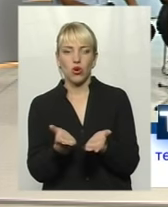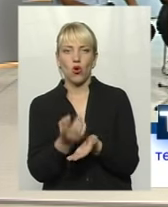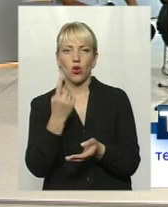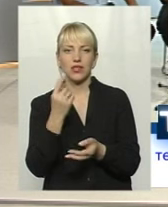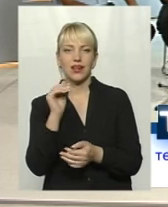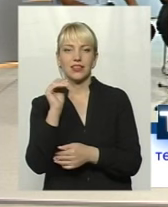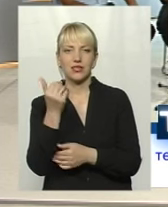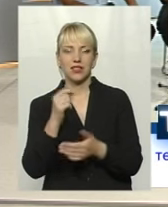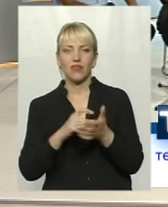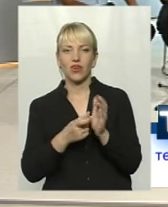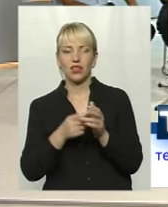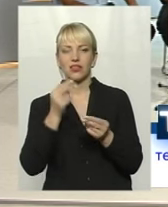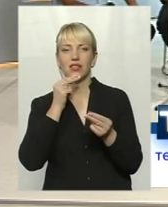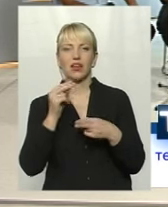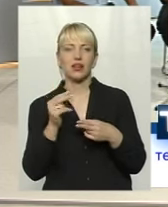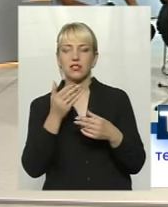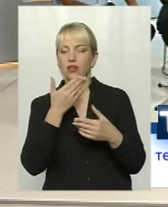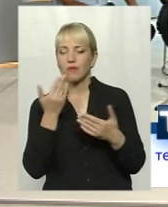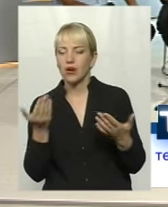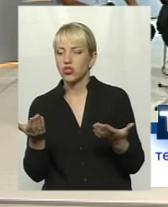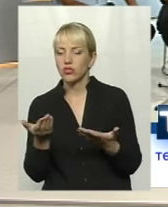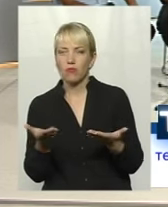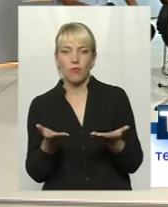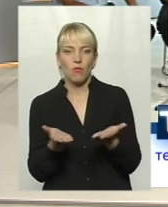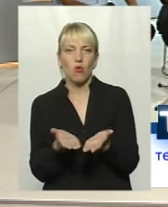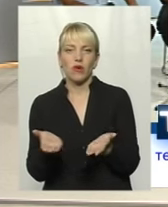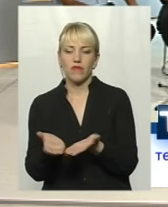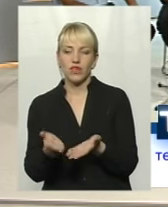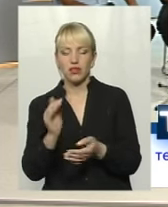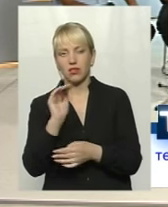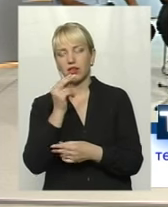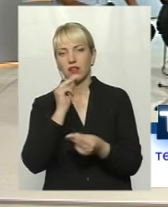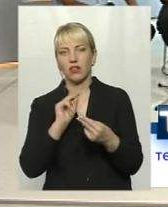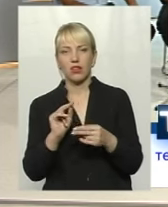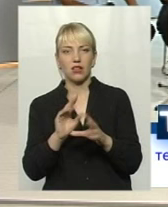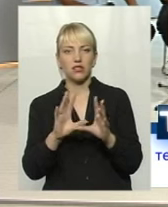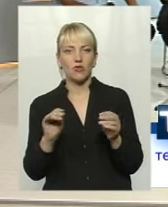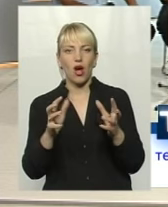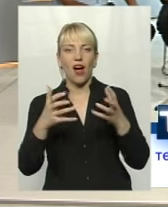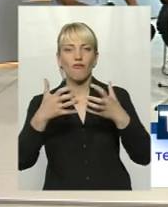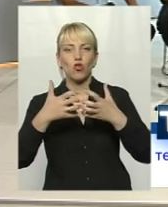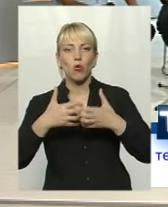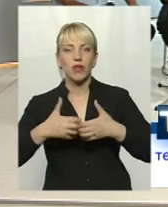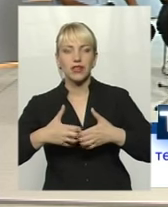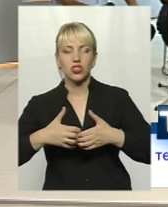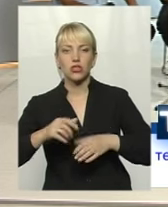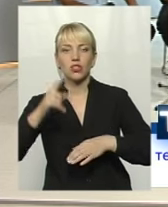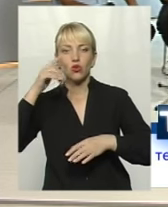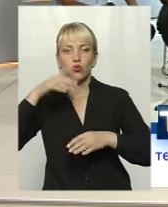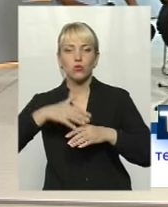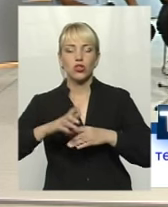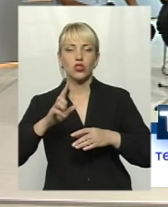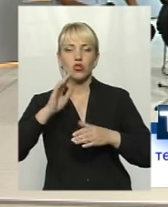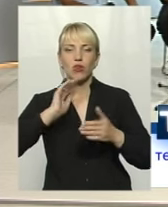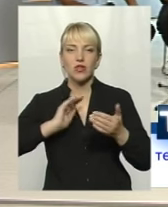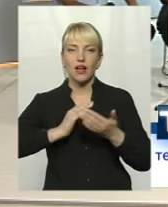найкраща. Вона не має з чим порівняти. Вона найкраща автоматично. І тому зрозуміло, що якість освіти в одній школі,